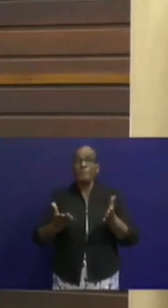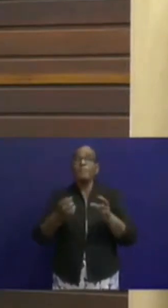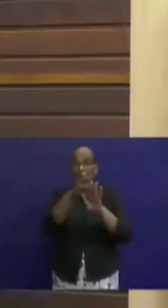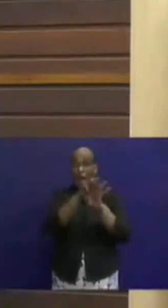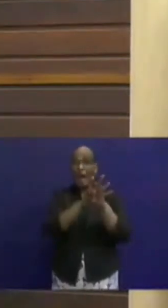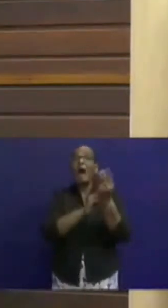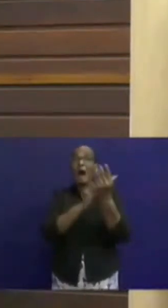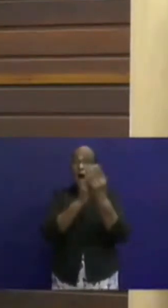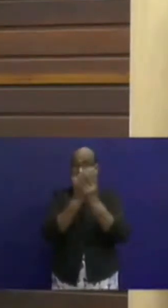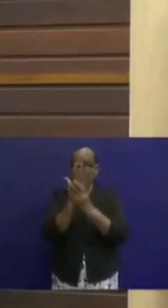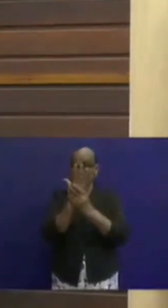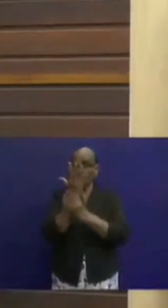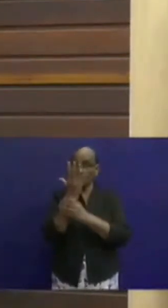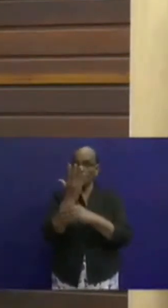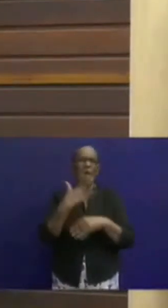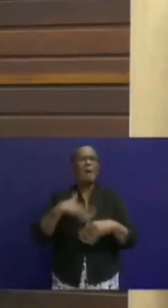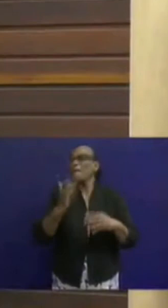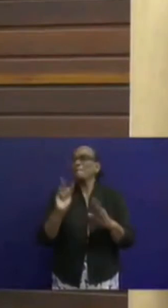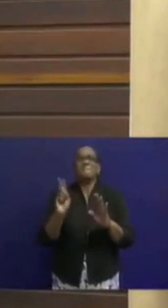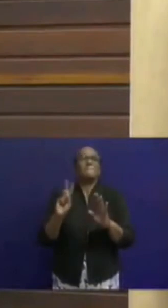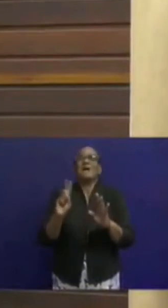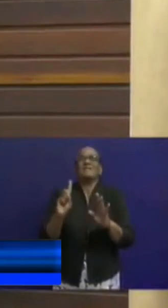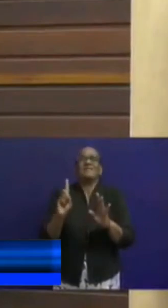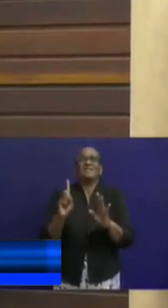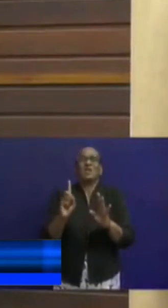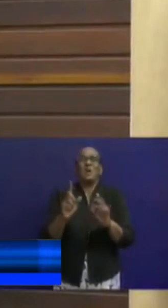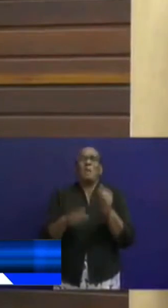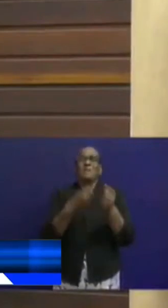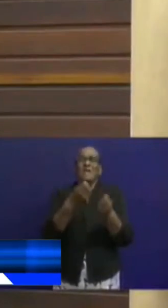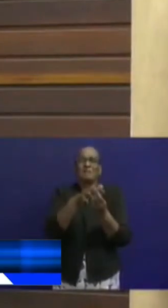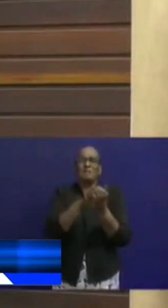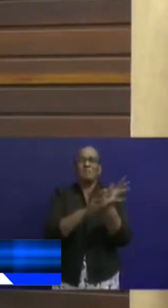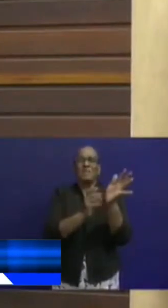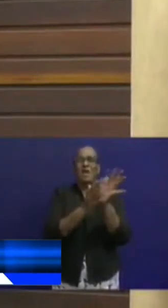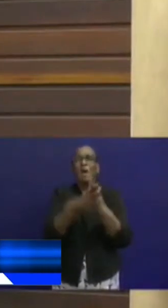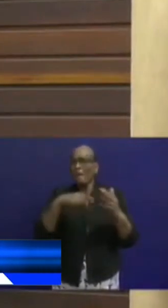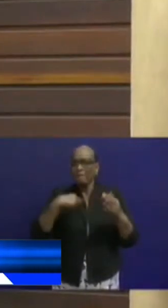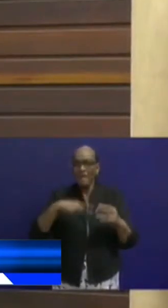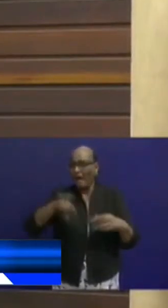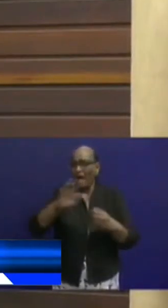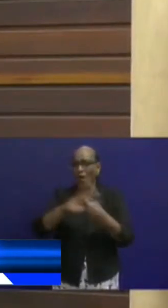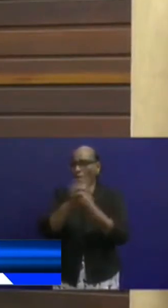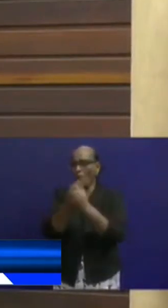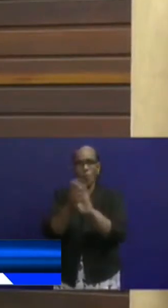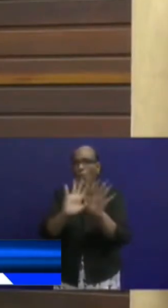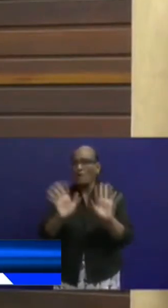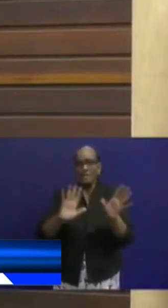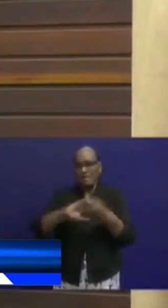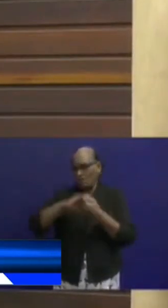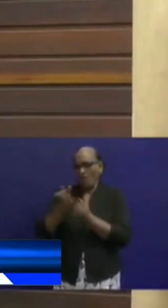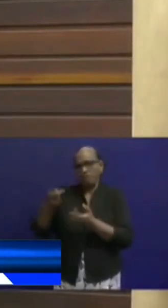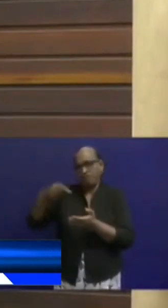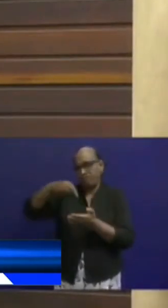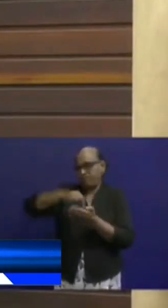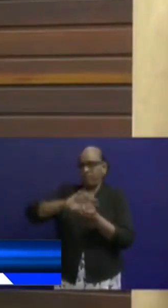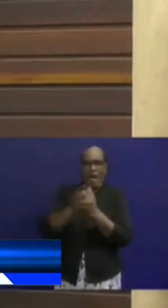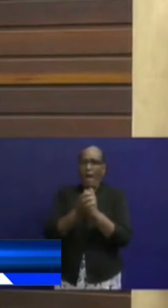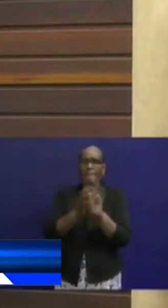Handschoenen worden afgeraden omdat er juist ervoor zorgt dat de mensen minder vaak hun handen gaan wassen of ontsmetten.